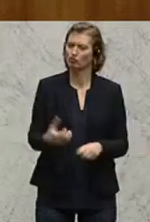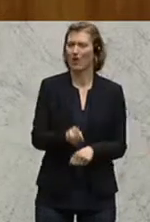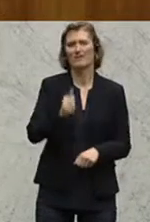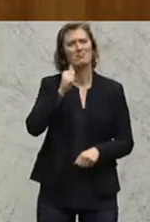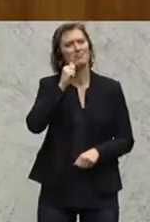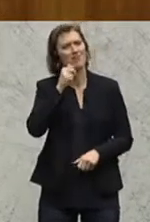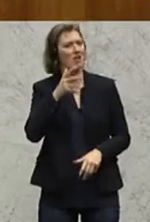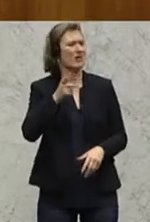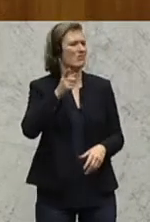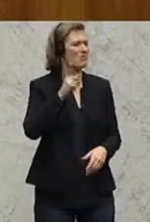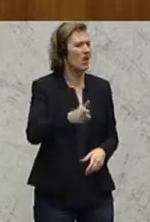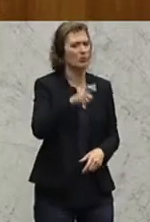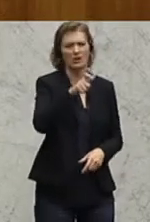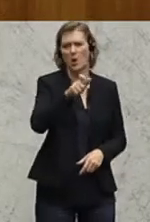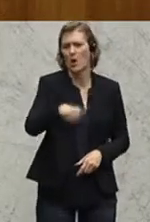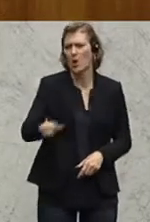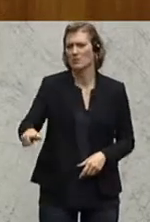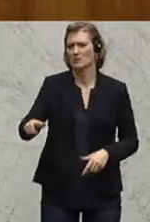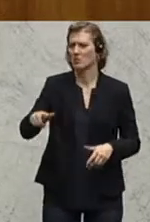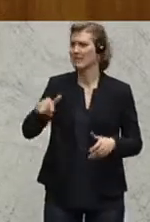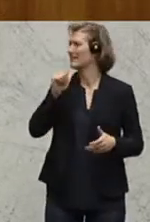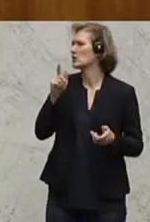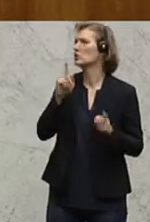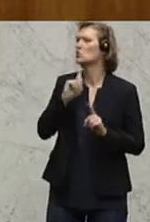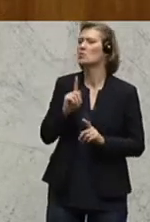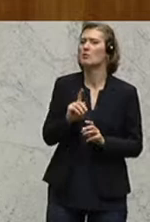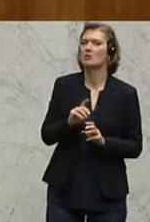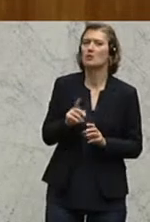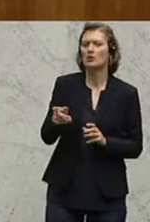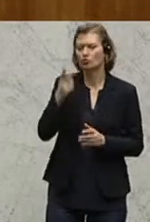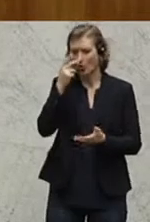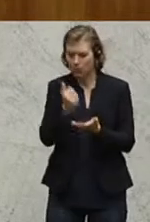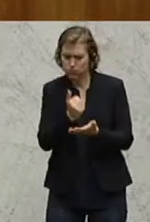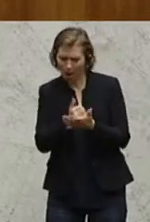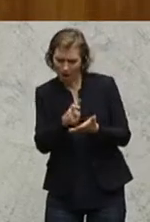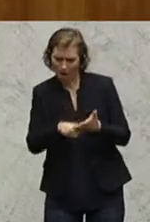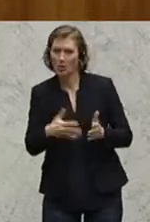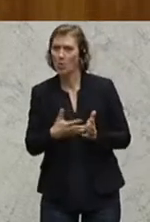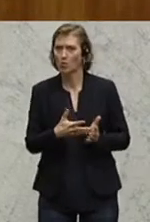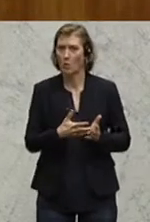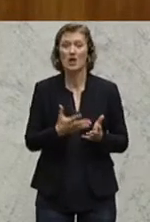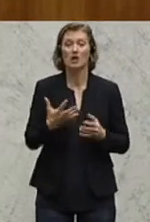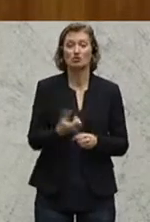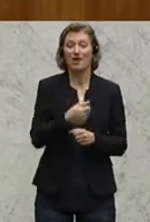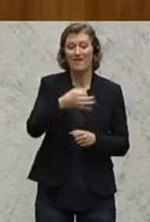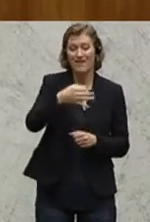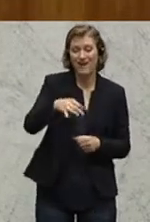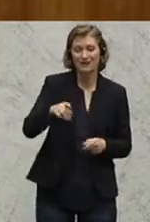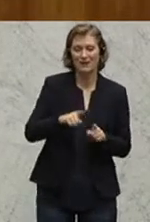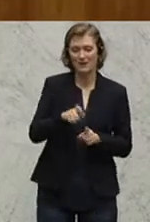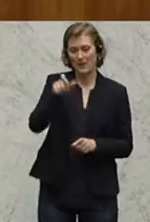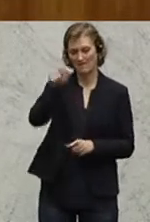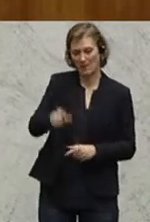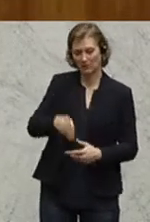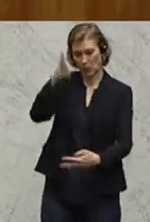tagtäglich Tausende von Leuten, nicht nur die Päste zu kontrollieren, sondern sie schaffen es auch noch, sie einzeln durch einen